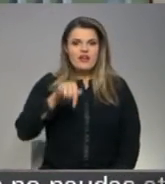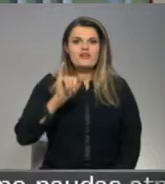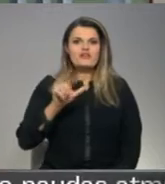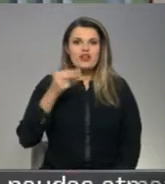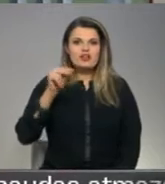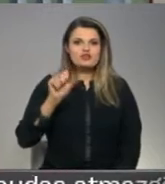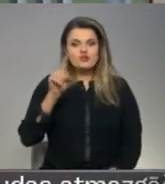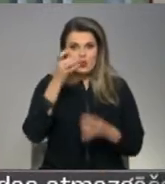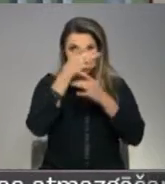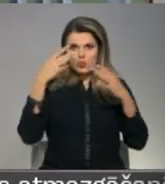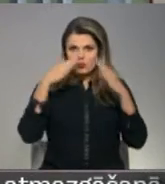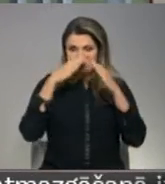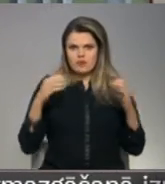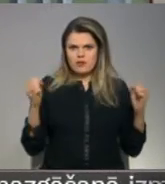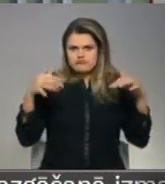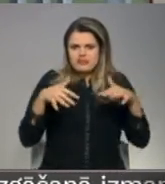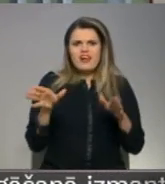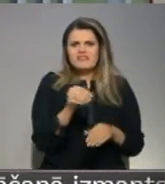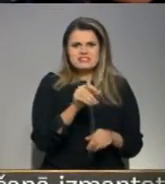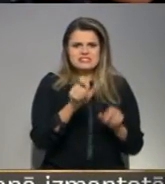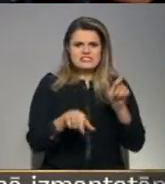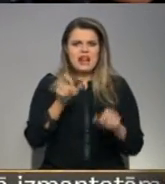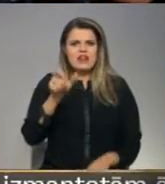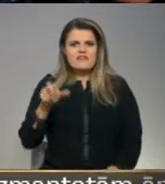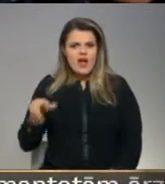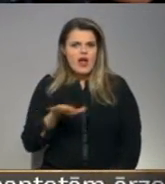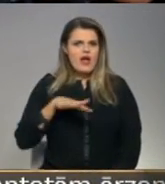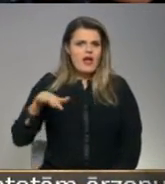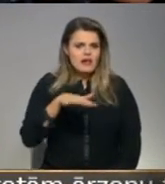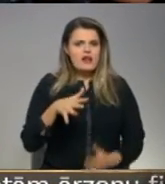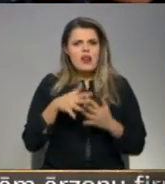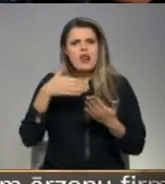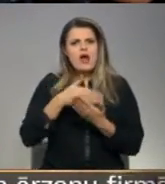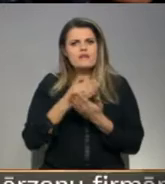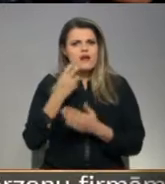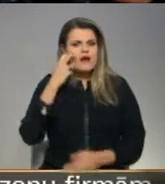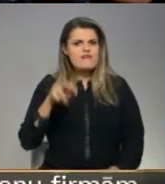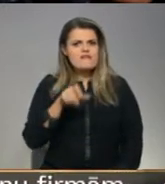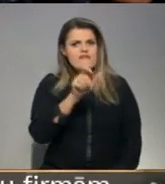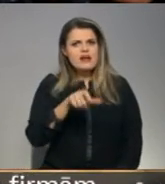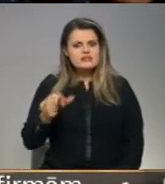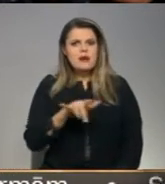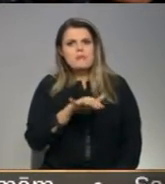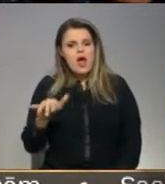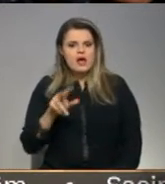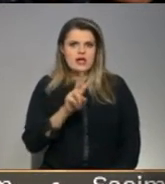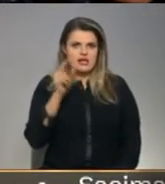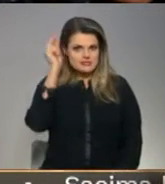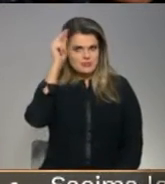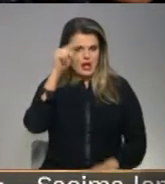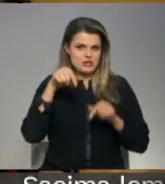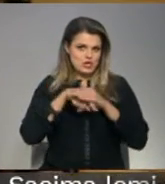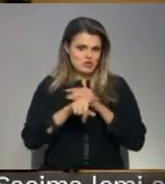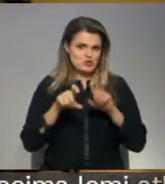Kultūras namā ir sanākoši te, ja visi tilžas iedzīvotāji lielākoties, tie ir vecāki, kuru bērni apmeklē vietējās izglītības